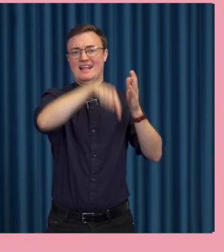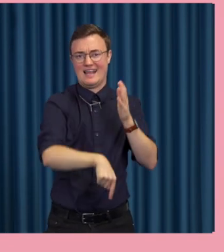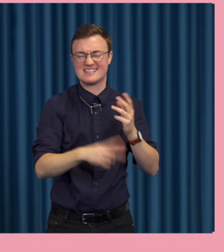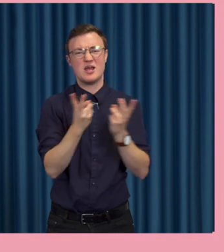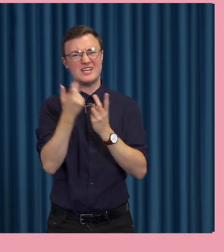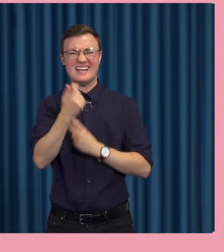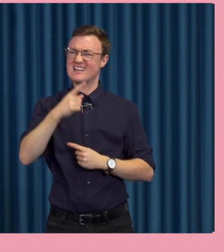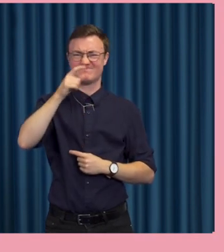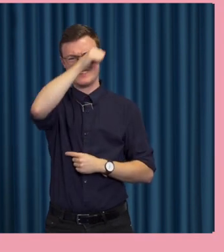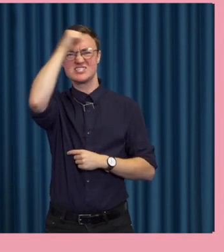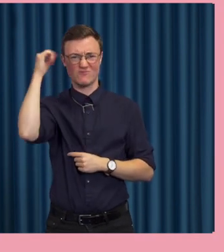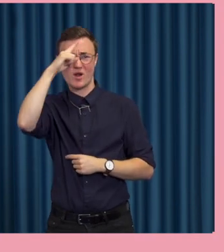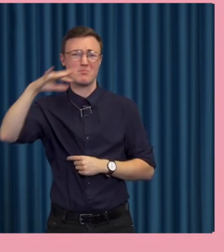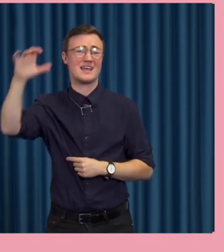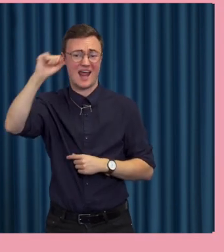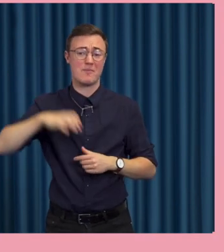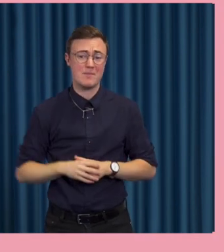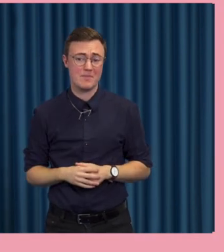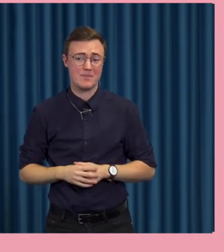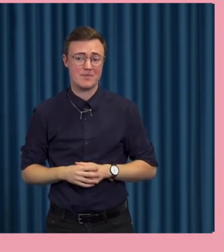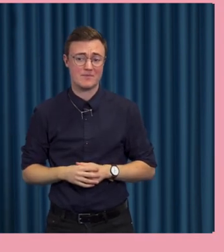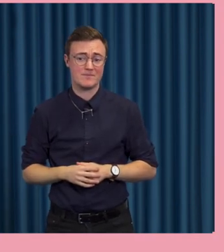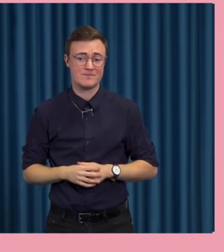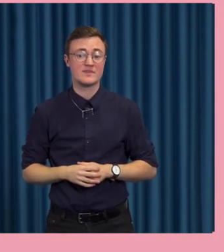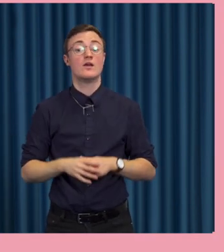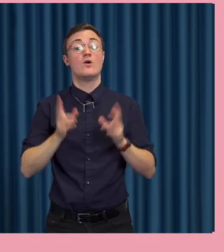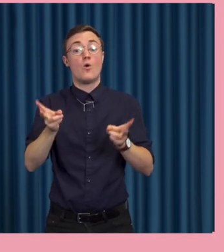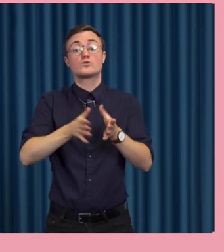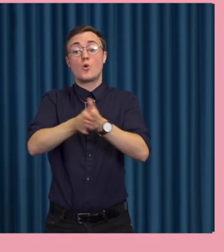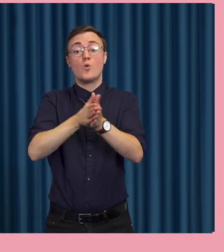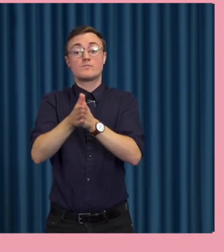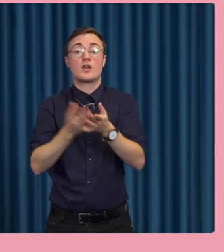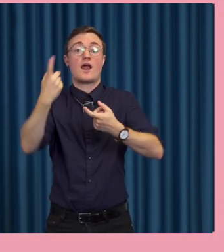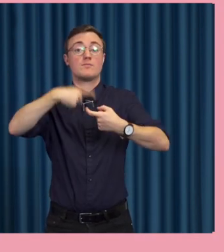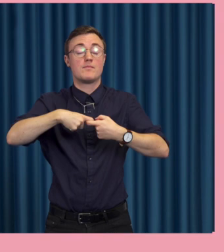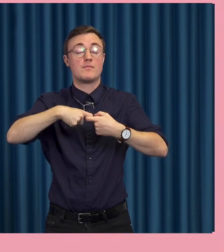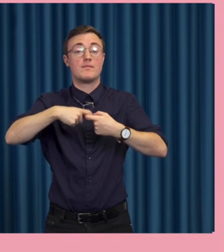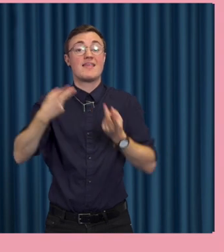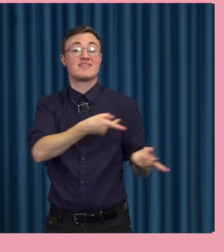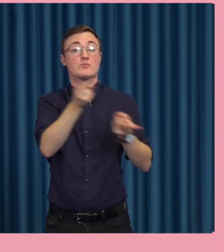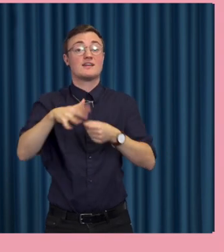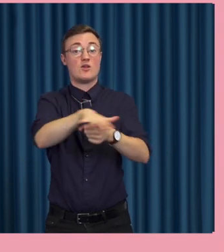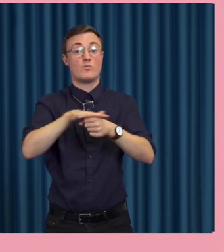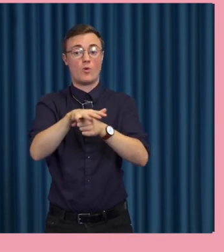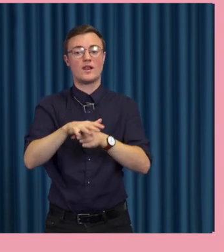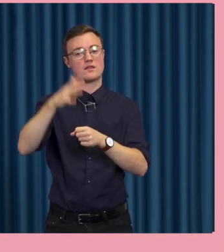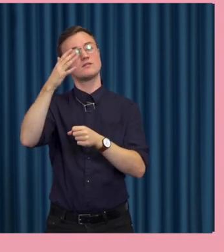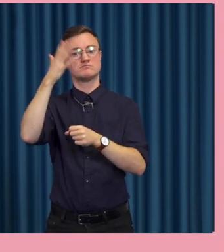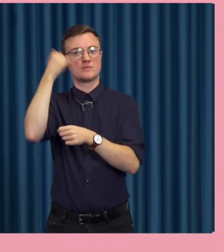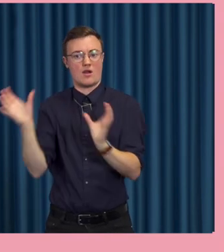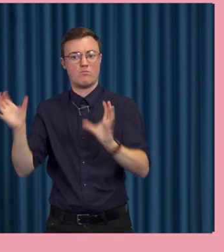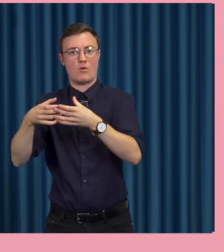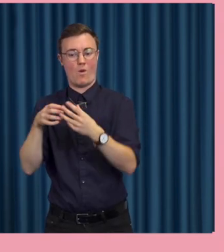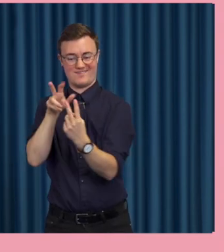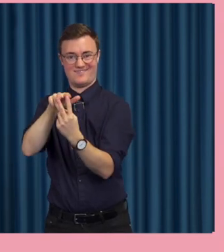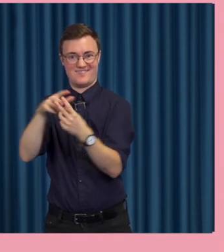Så därför är begreppet lite spretigt. För att närma oss utmaningarna på demokratiområdet då, så kan man plussa ihop de här två.